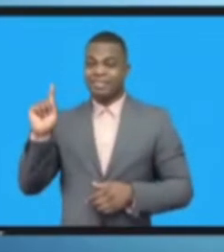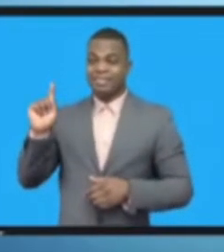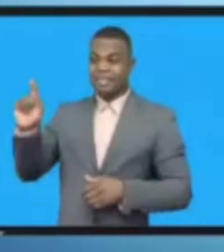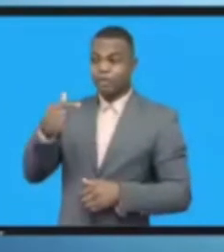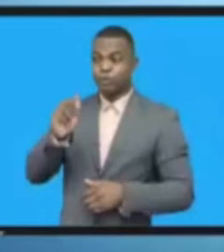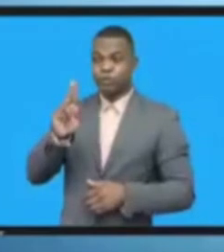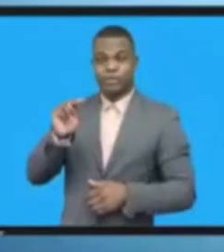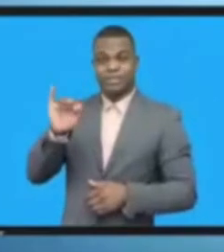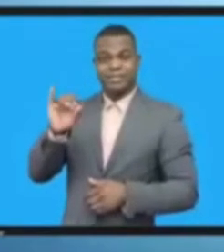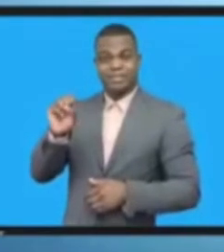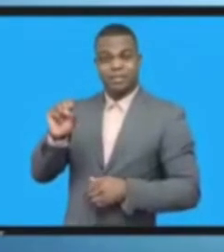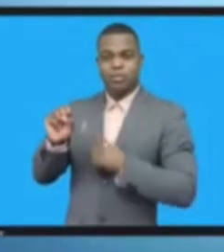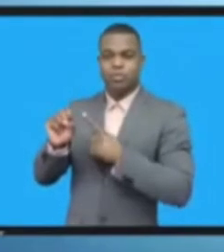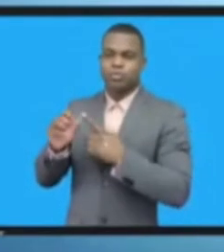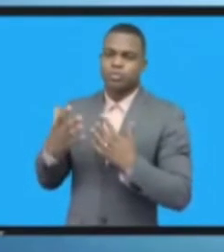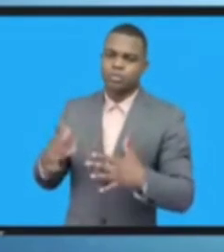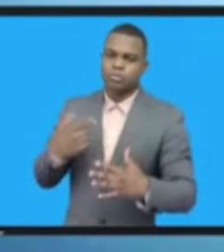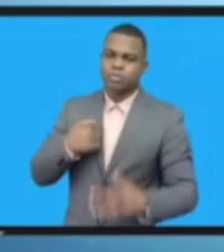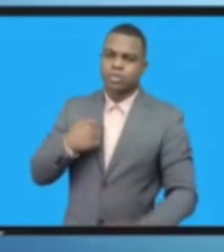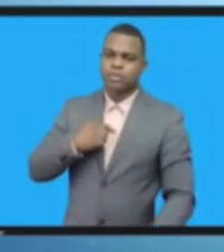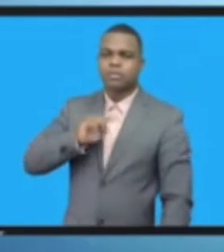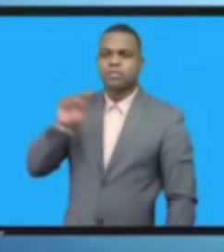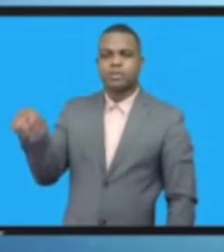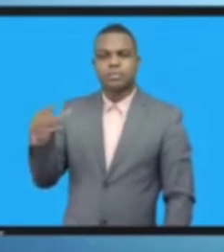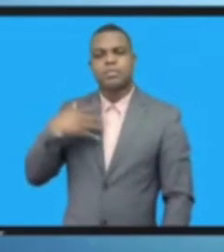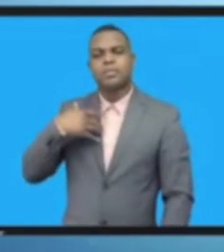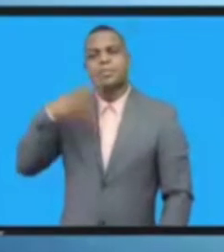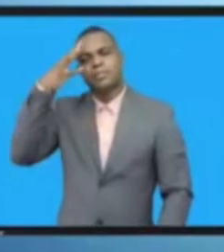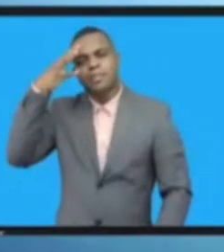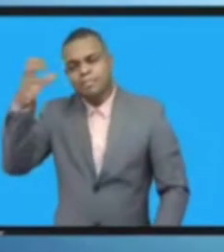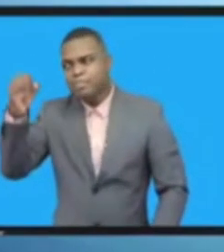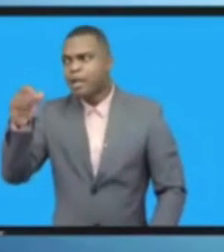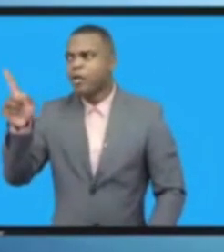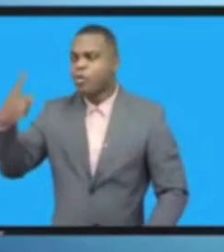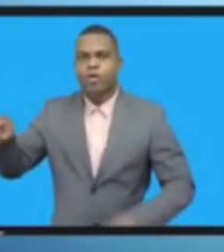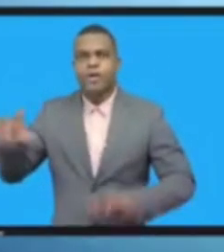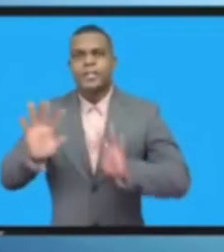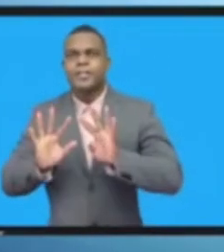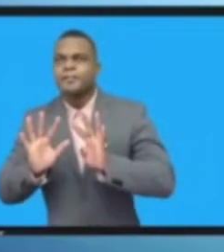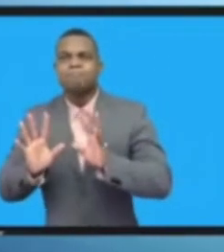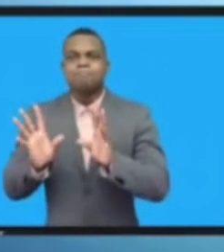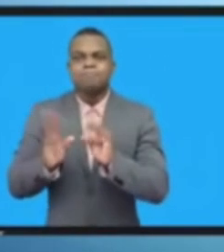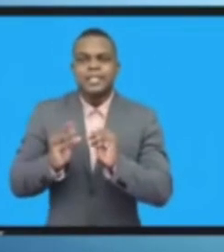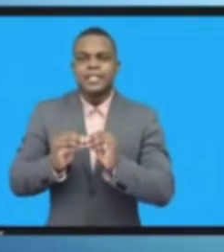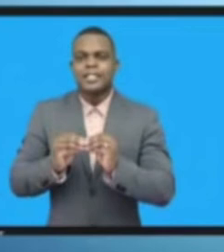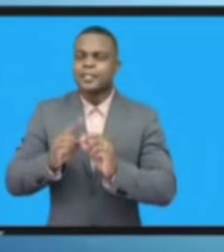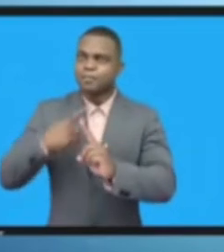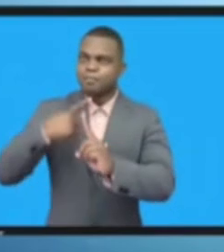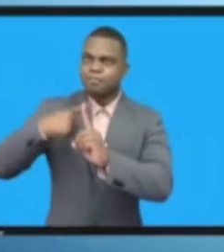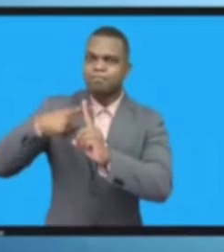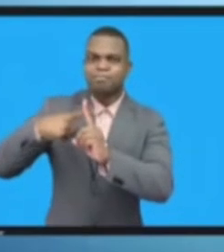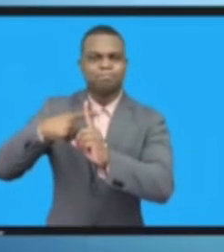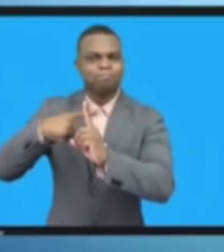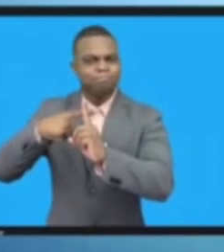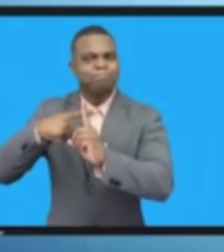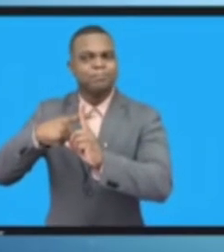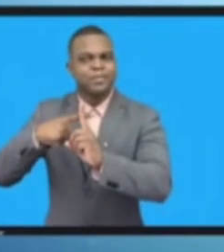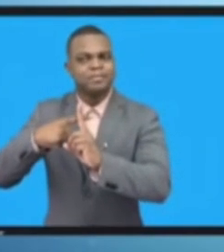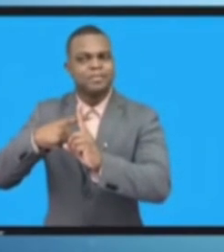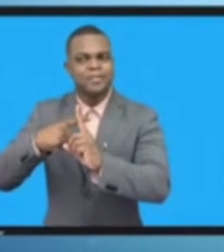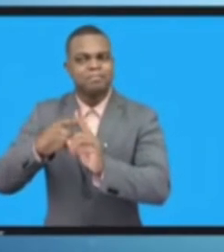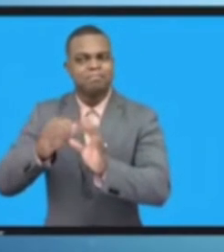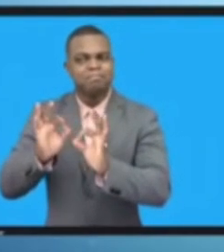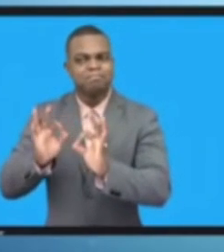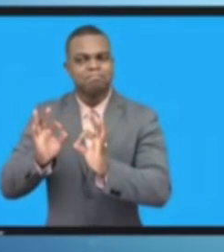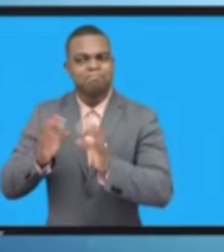سادت إن رفاهية العالم والرغبة في تحقيق التقدم ميزت تلقى القمة